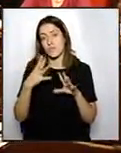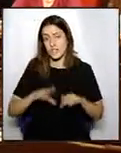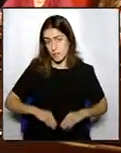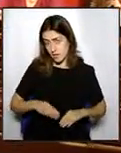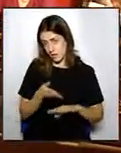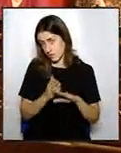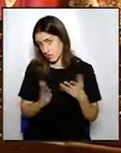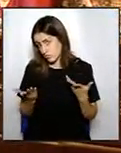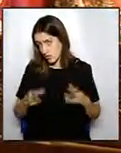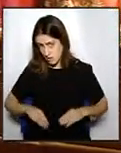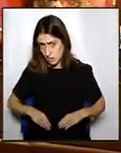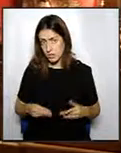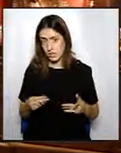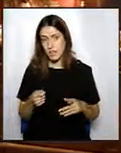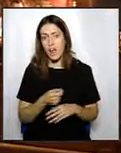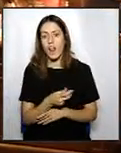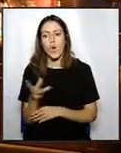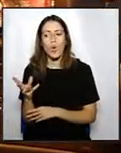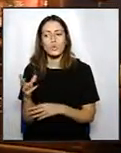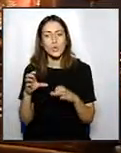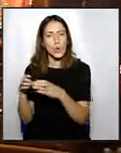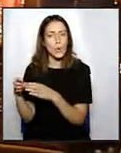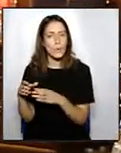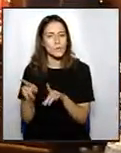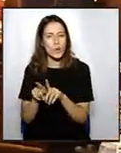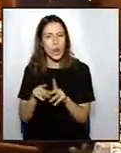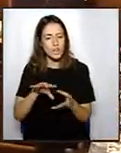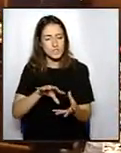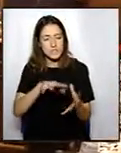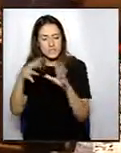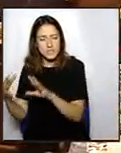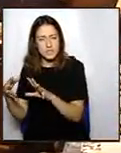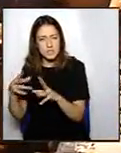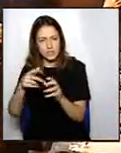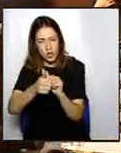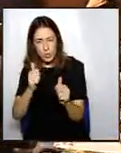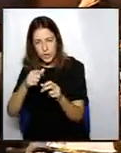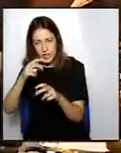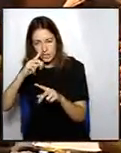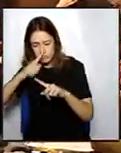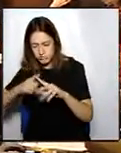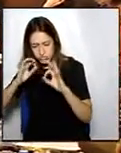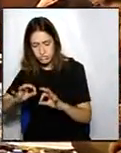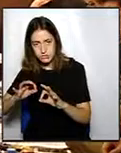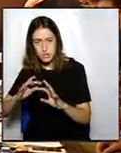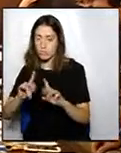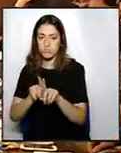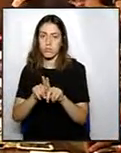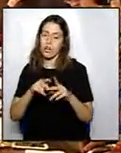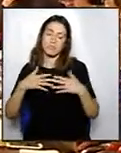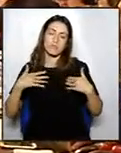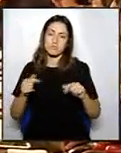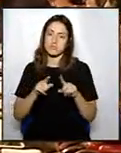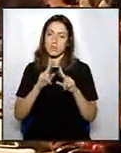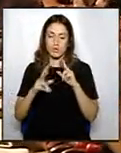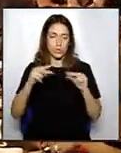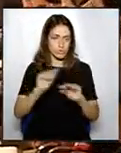ha grups d'aquí a aquest consistori que realment si no es fa exactament, exactament el que es diu ells, tot és el no, perquè tenen la política del no,